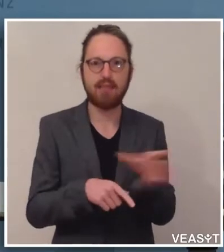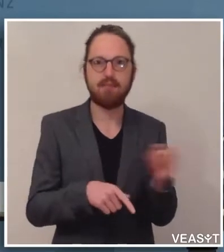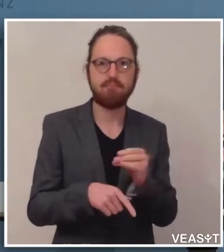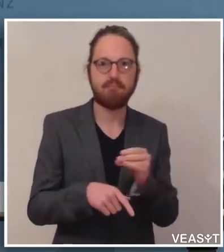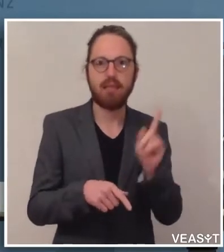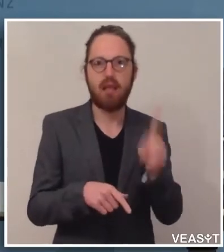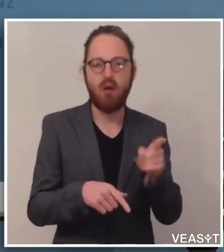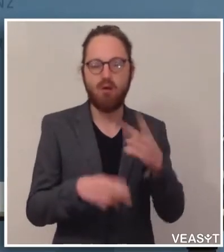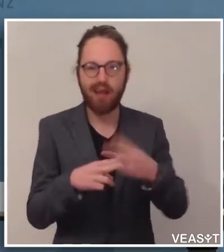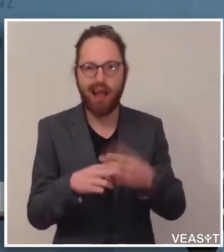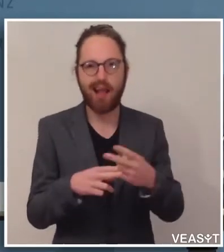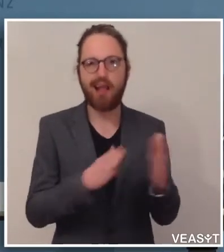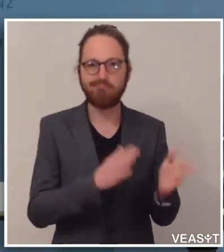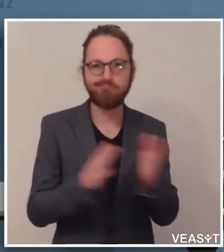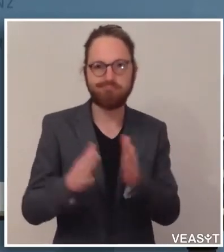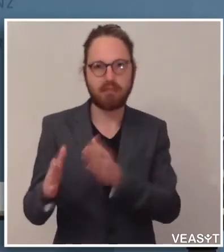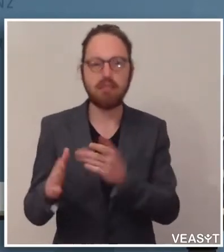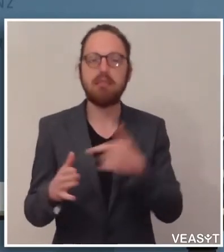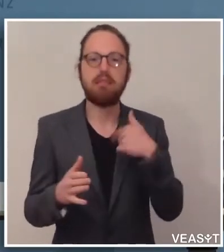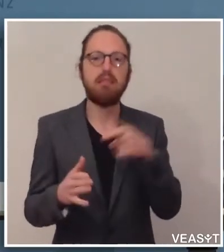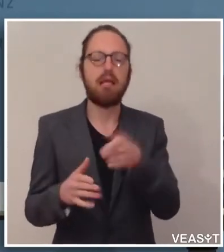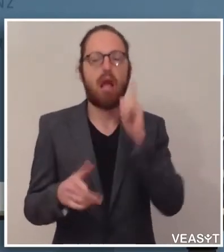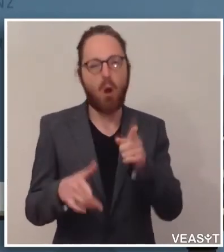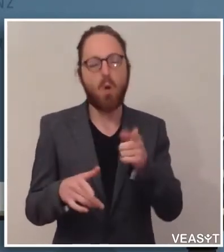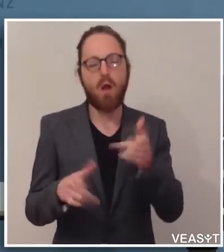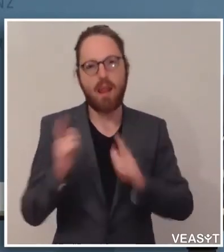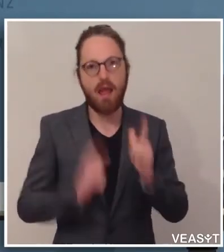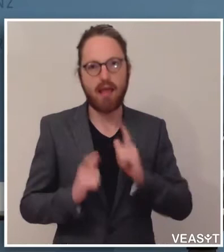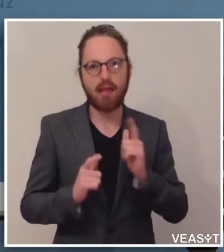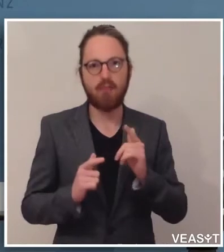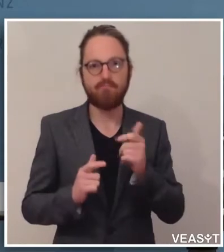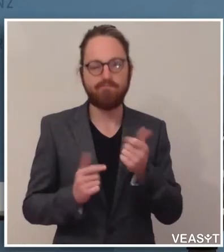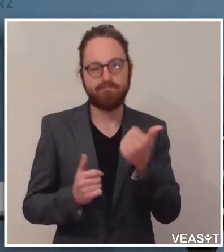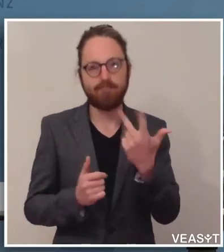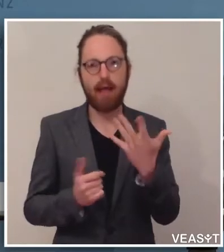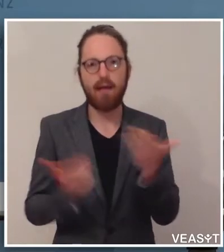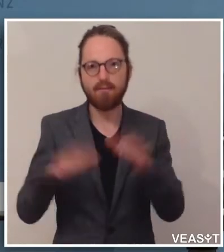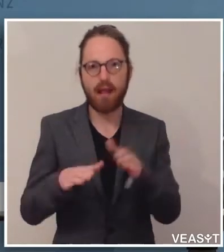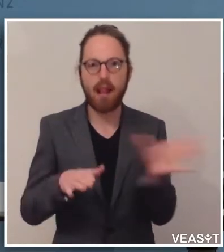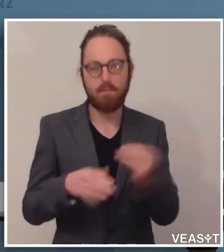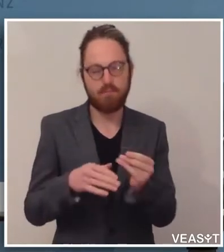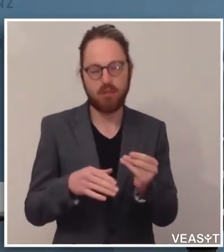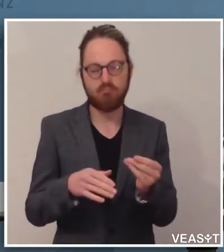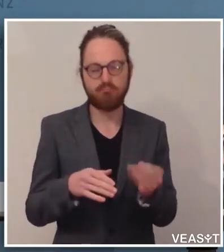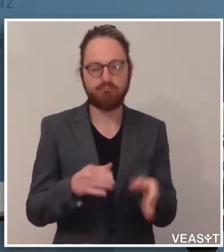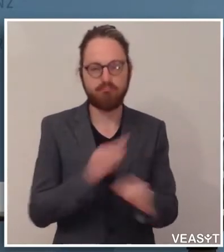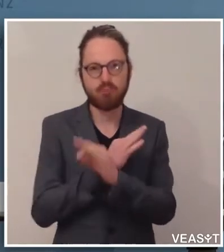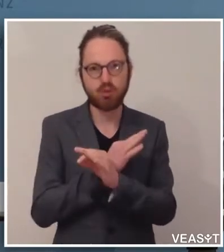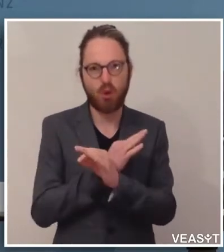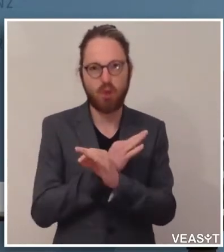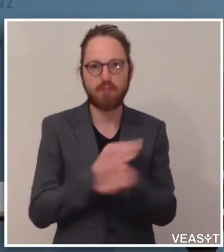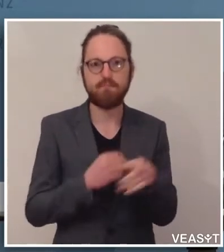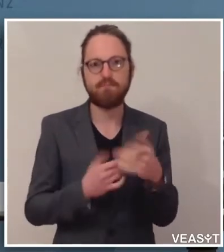Krankheit und dann eben leider in bestimmten Fällen mit tödlichem Ausgang. Und deshalb haben wir immer noch das